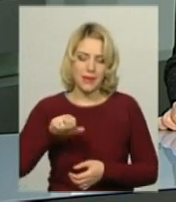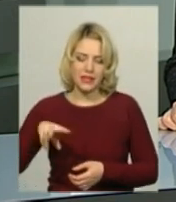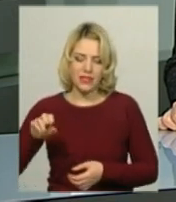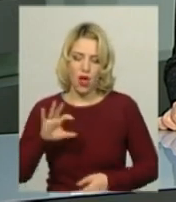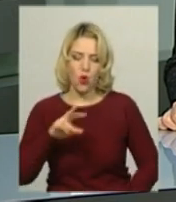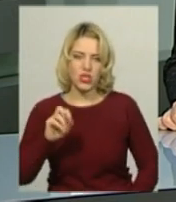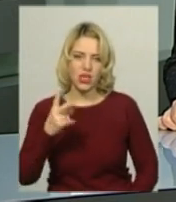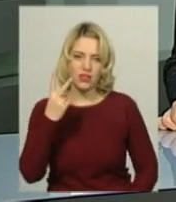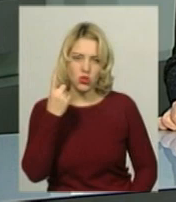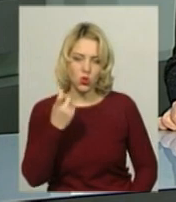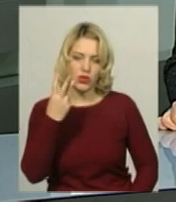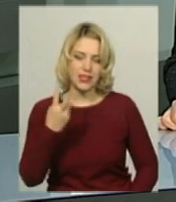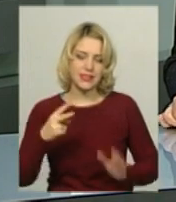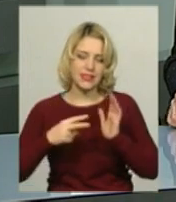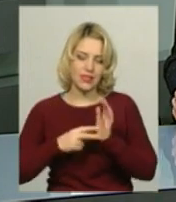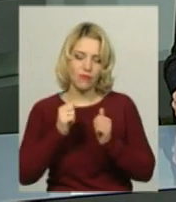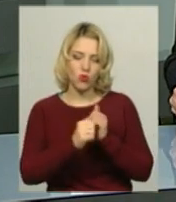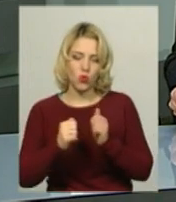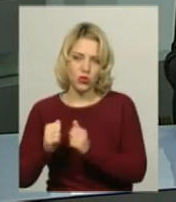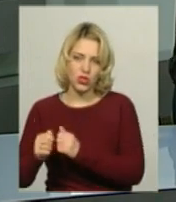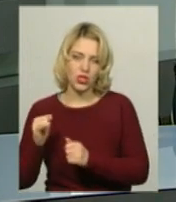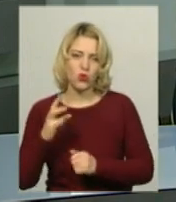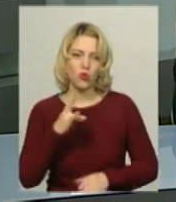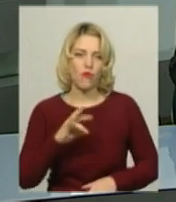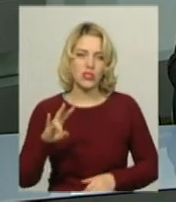– 137 кандидатів у кожній, у Новоставецькій – 92.